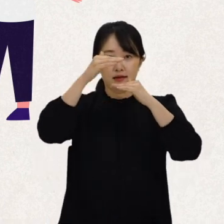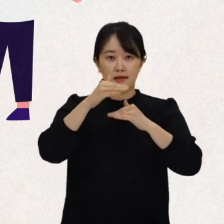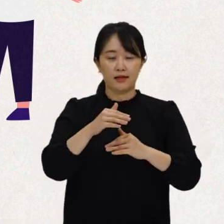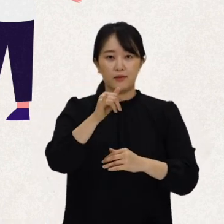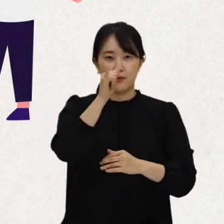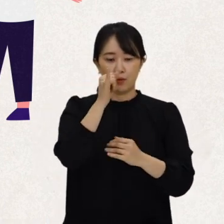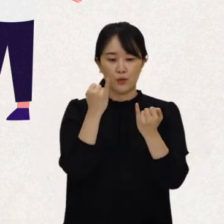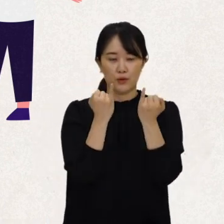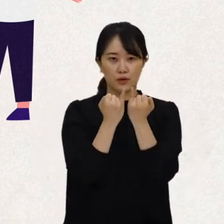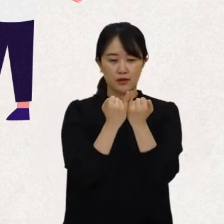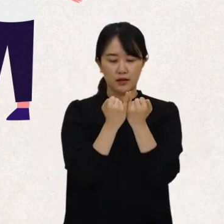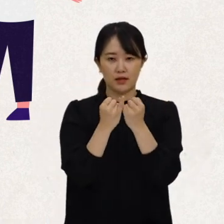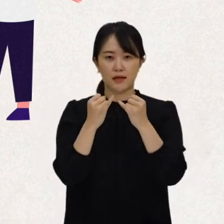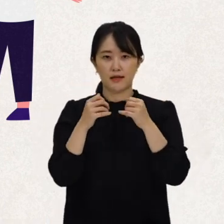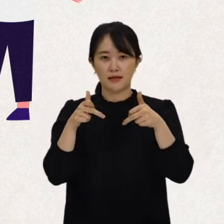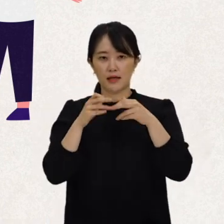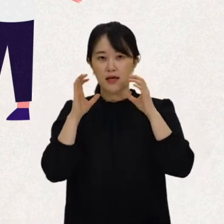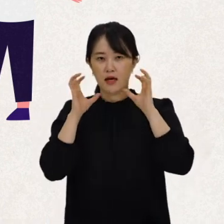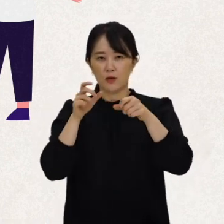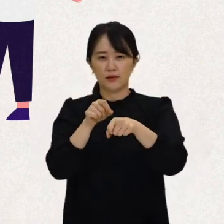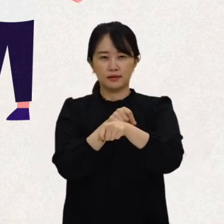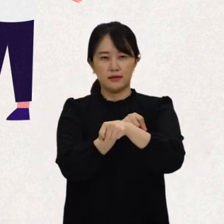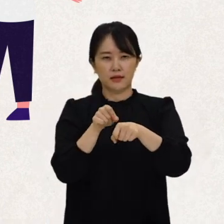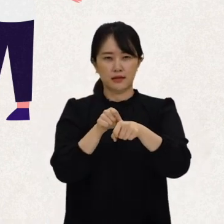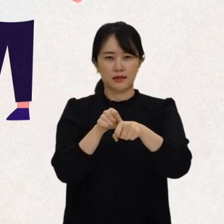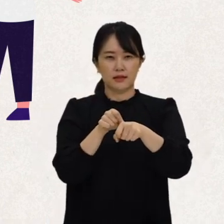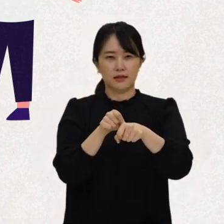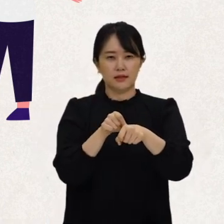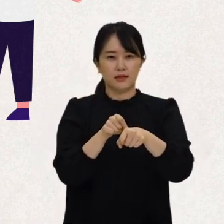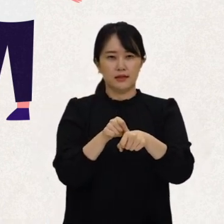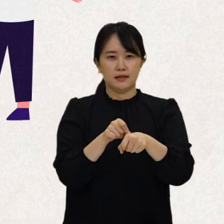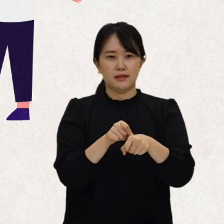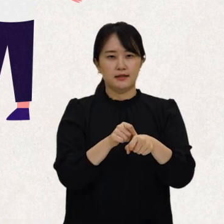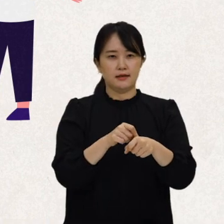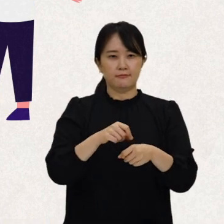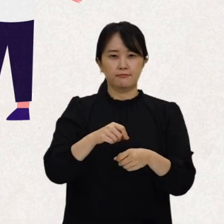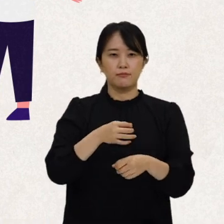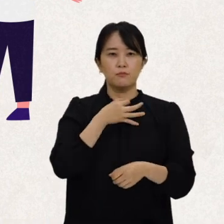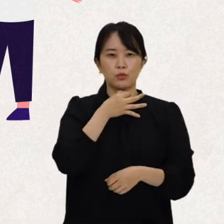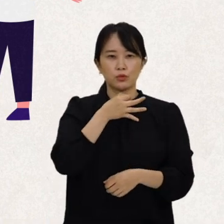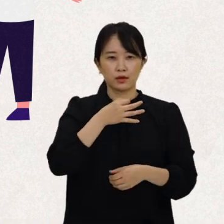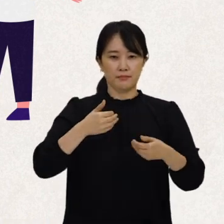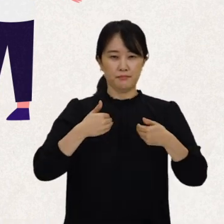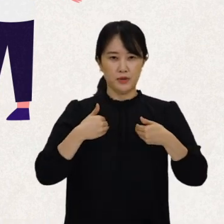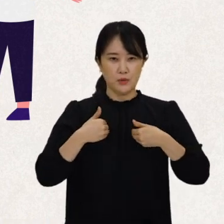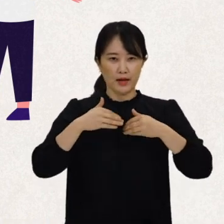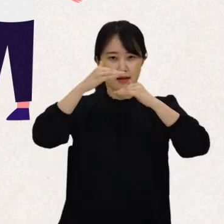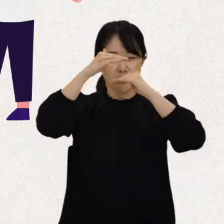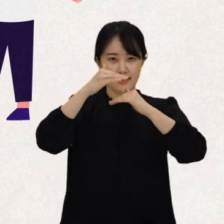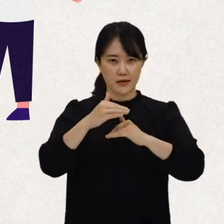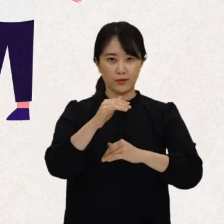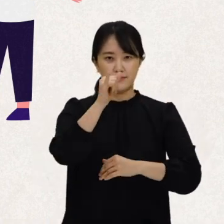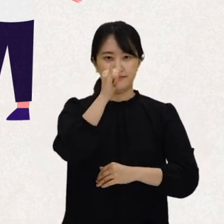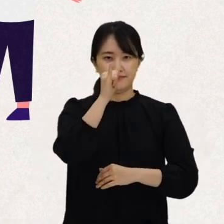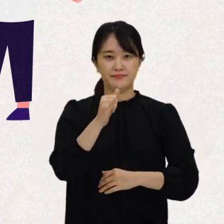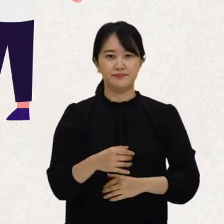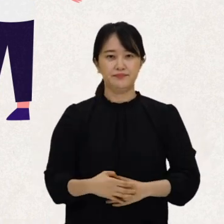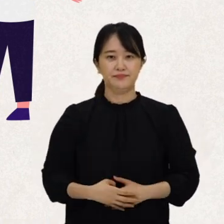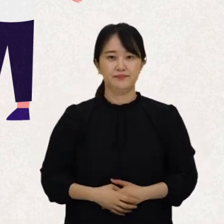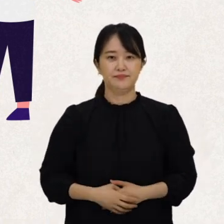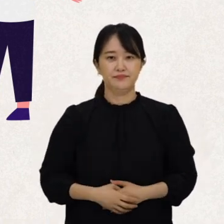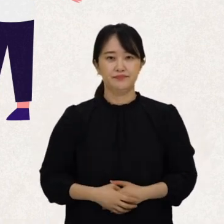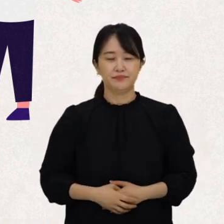여성 장애인과 장애아동이 특히 강조되어야 하는 일부의 다른 조항에도 이 관점을 포함시키고 있어요.